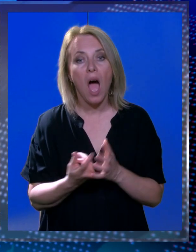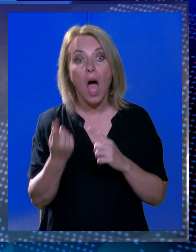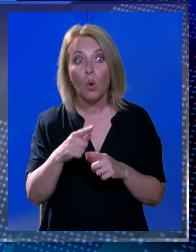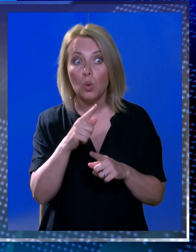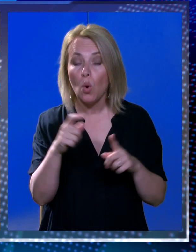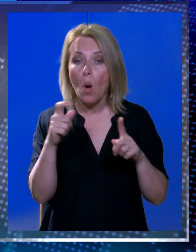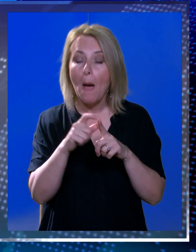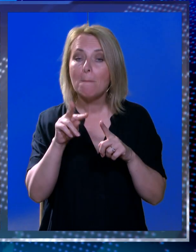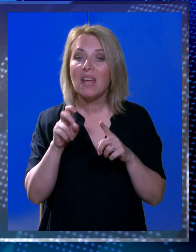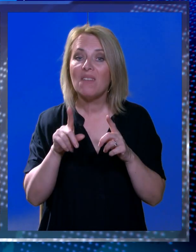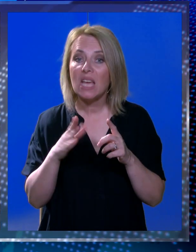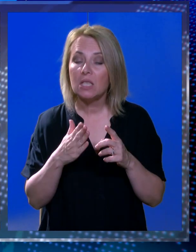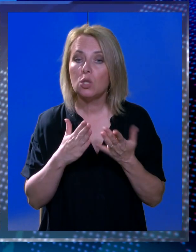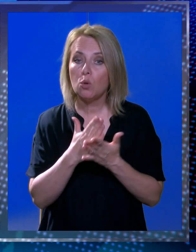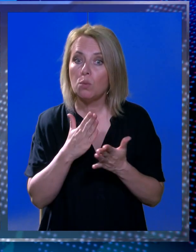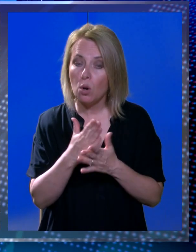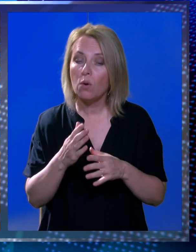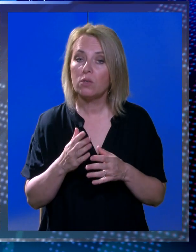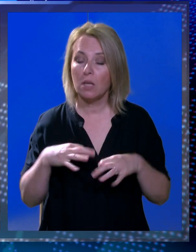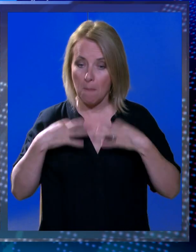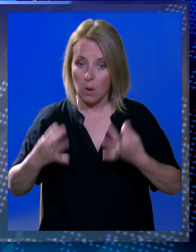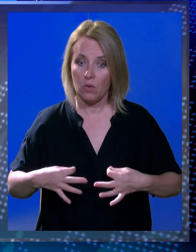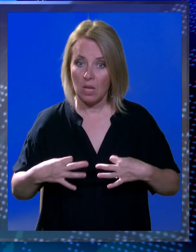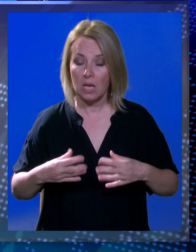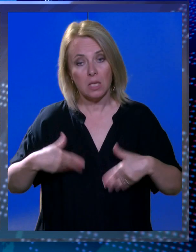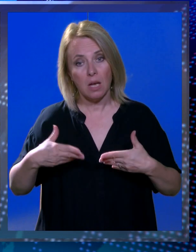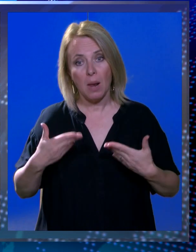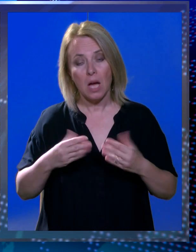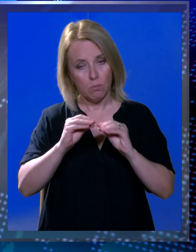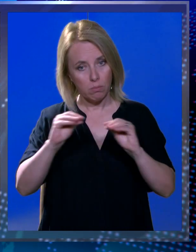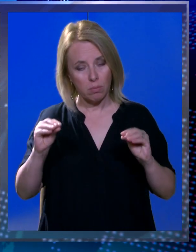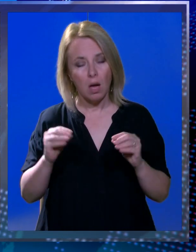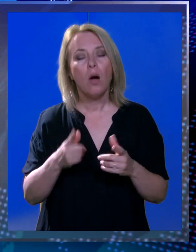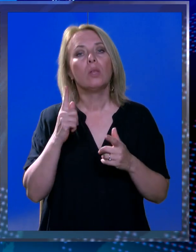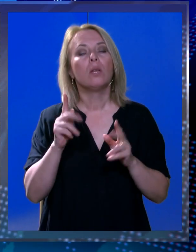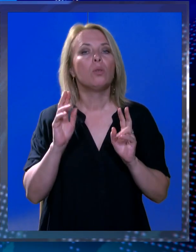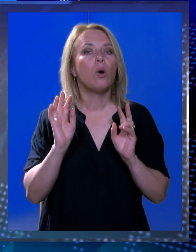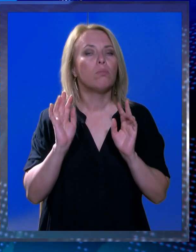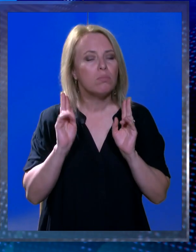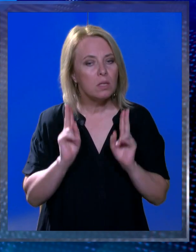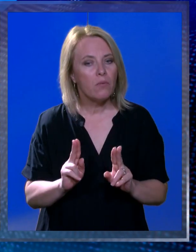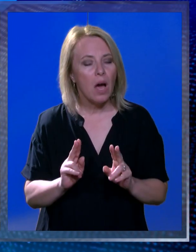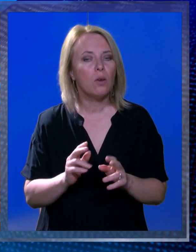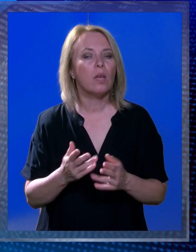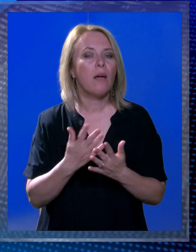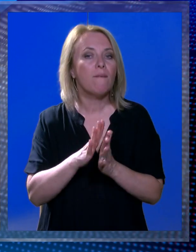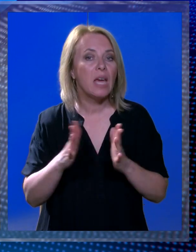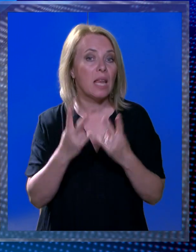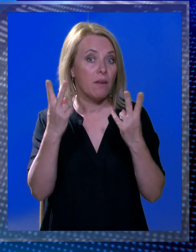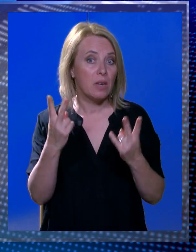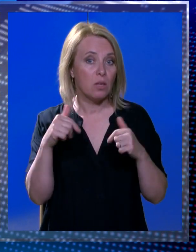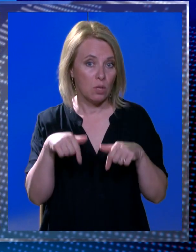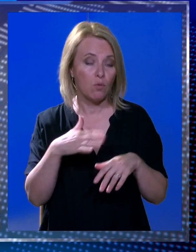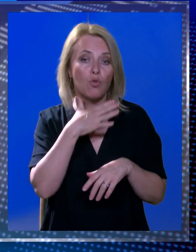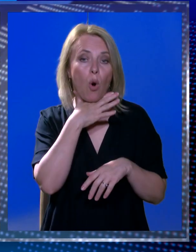ako tu prevenciju izvode profesionalci i to našim najmlađima onda to zaista je jedna velika